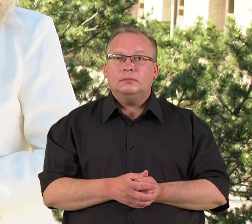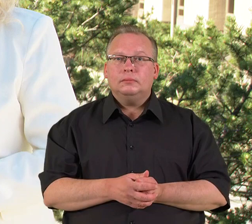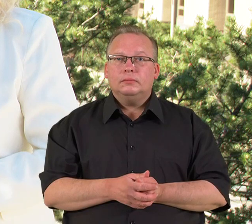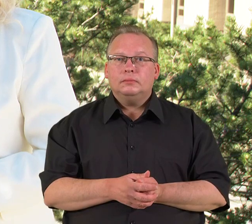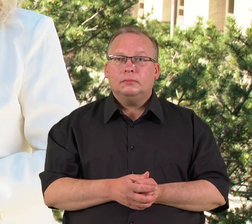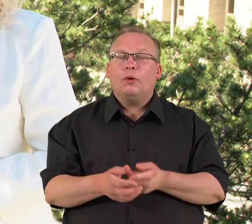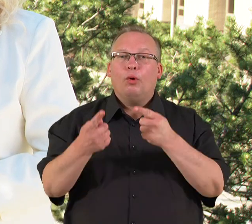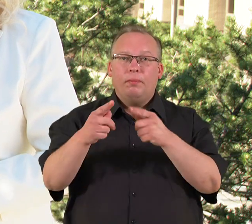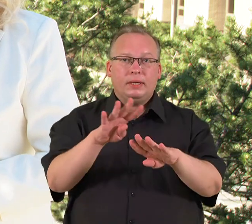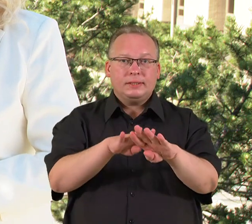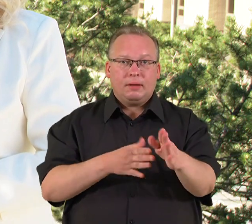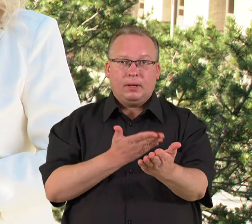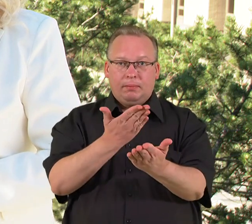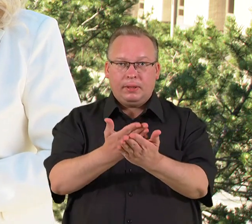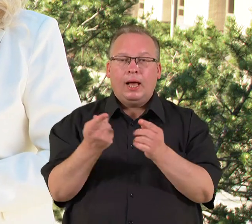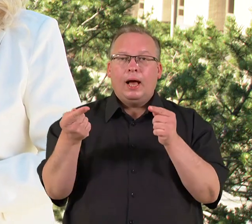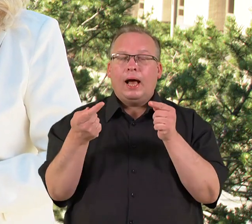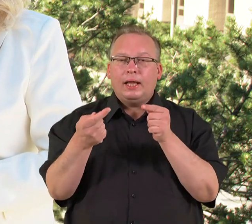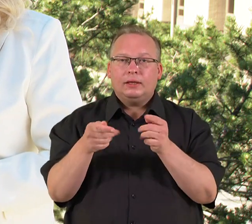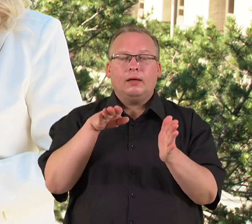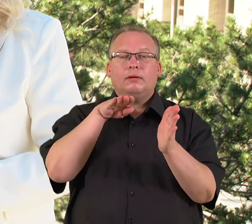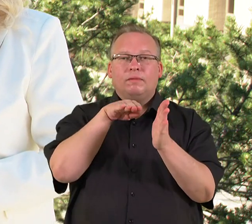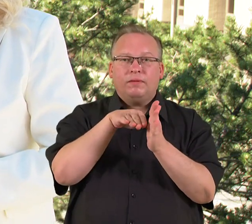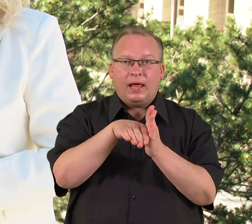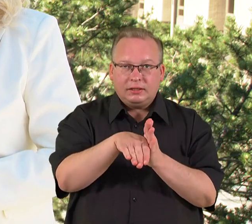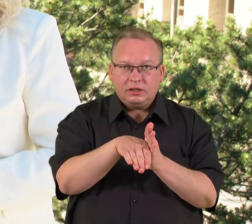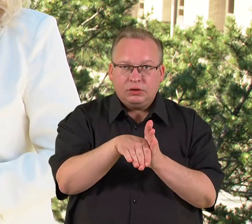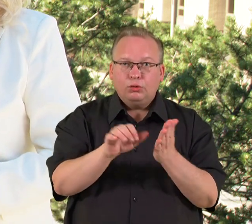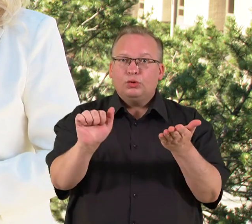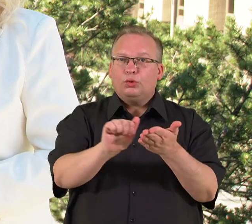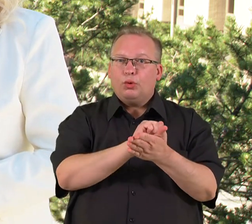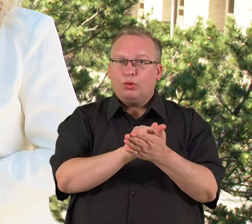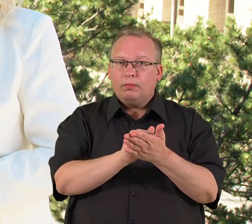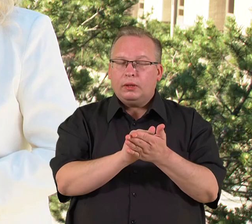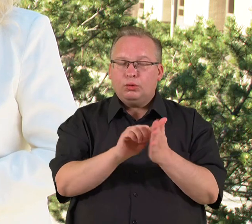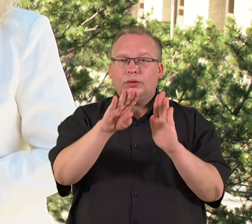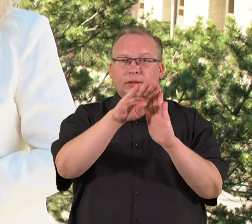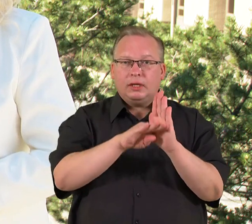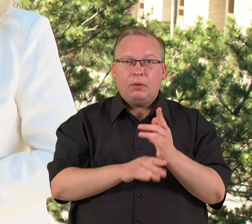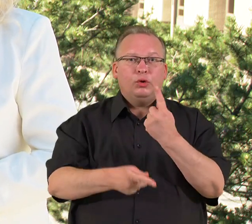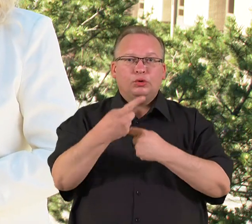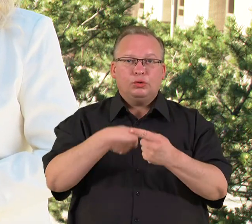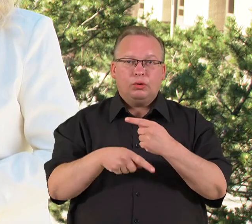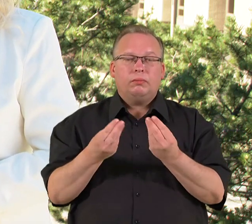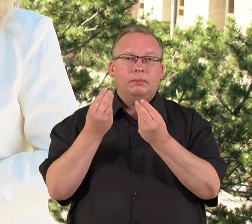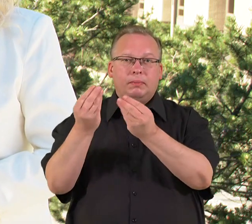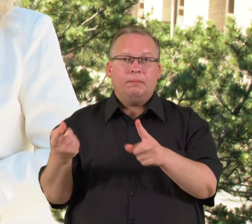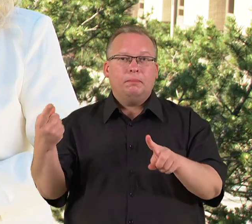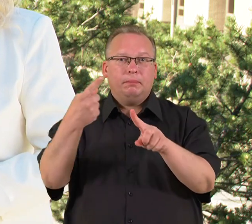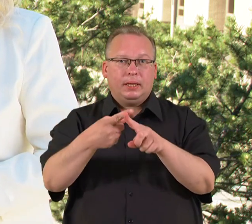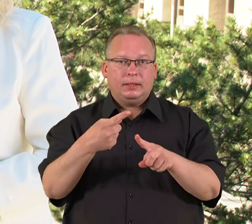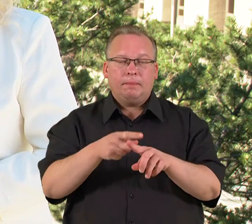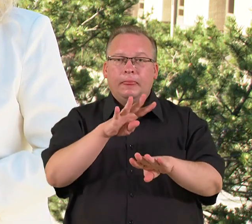Opozicija sieme pristatė antiinfliacinių priemonių paketą, tačiau įstatymų pataisos gražintos inicijatoriams tobulinti.